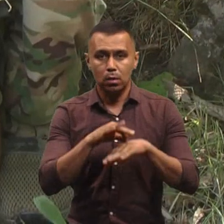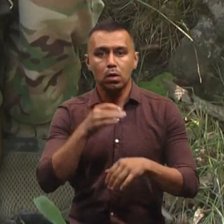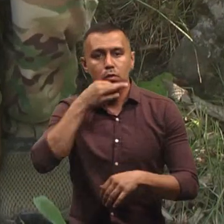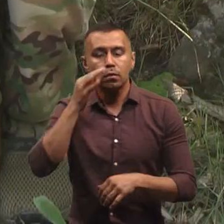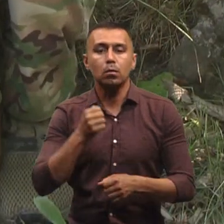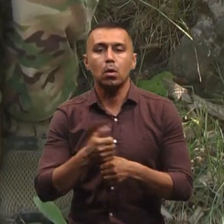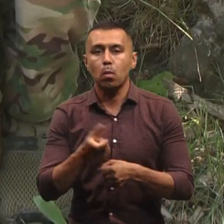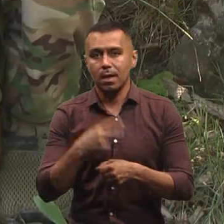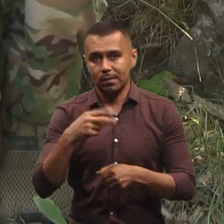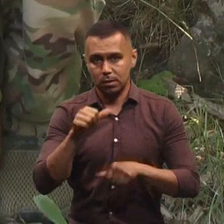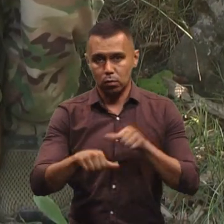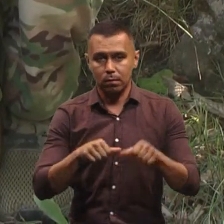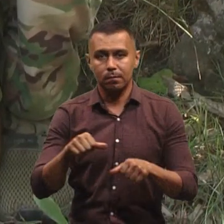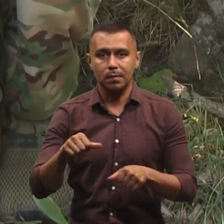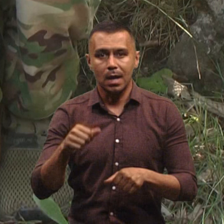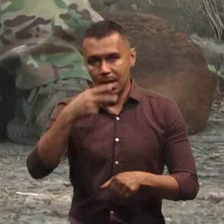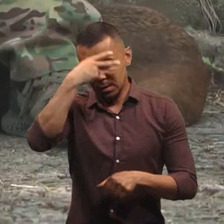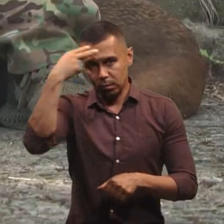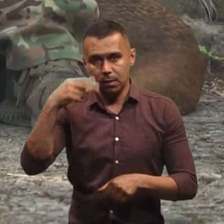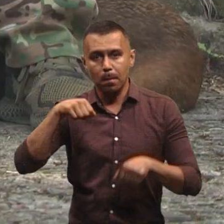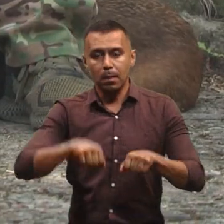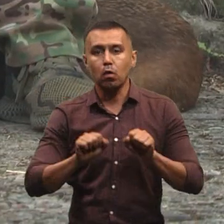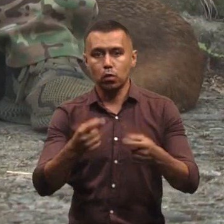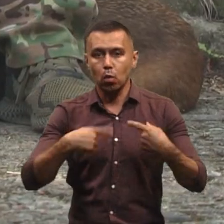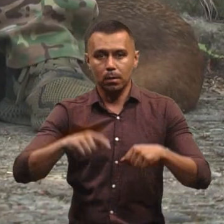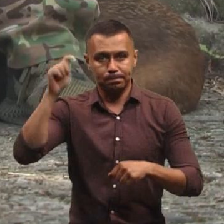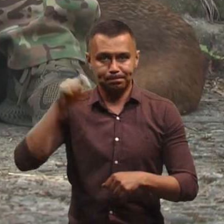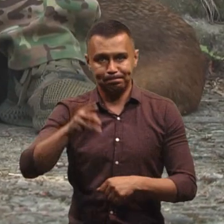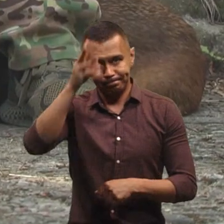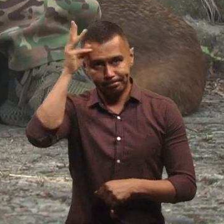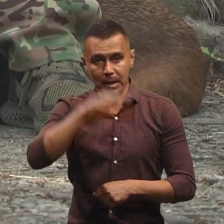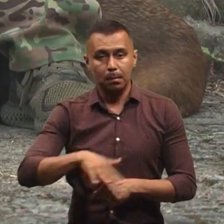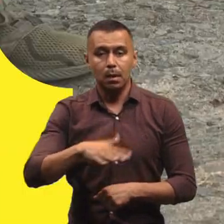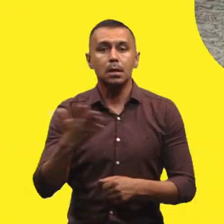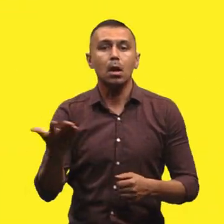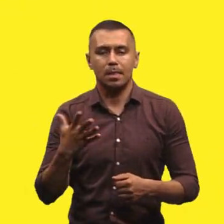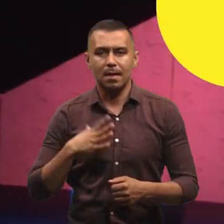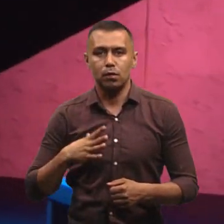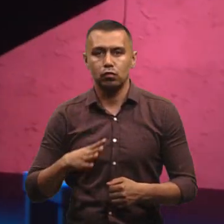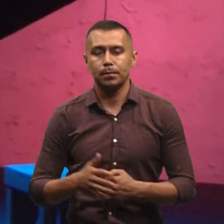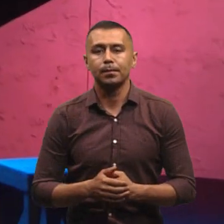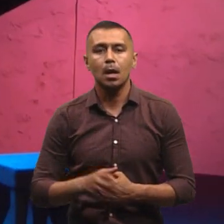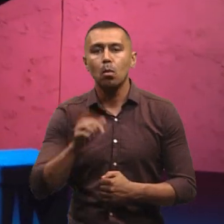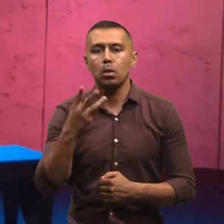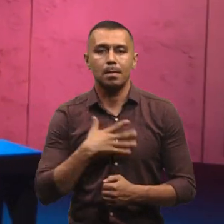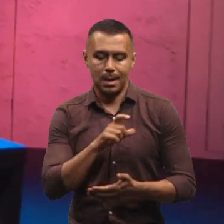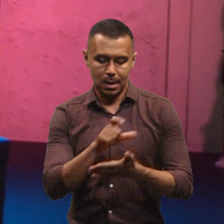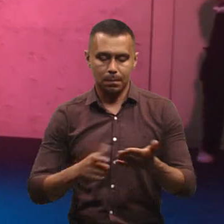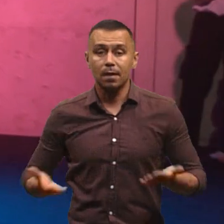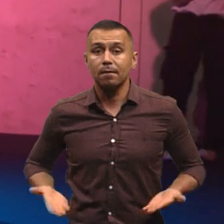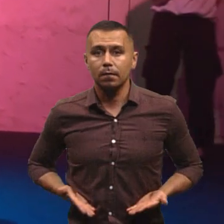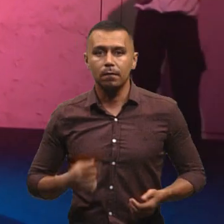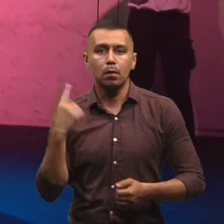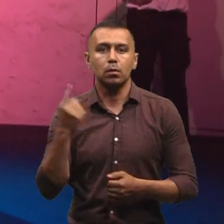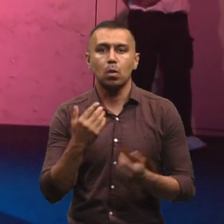роботи понад 20 років в литовських правоохоронних органах приїхав на Хмельниччину. З якою метою? Борщ – мій рецепт виживання.